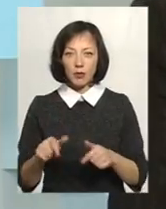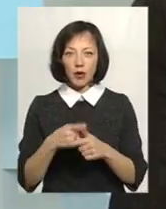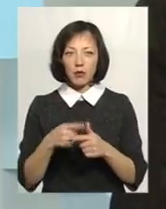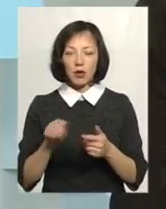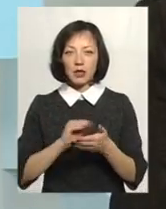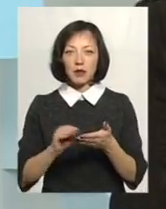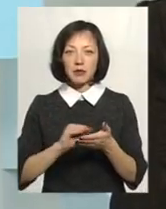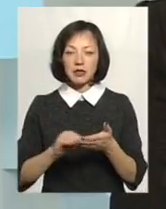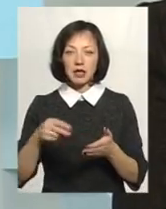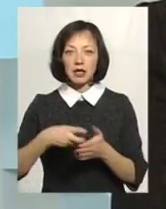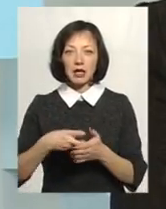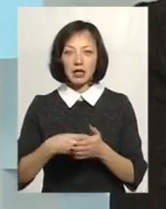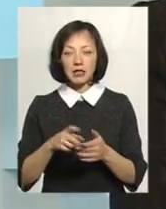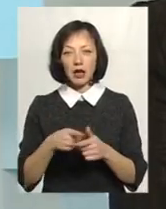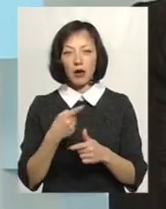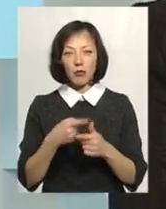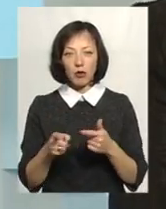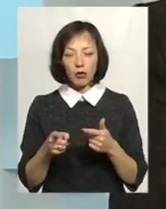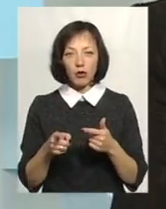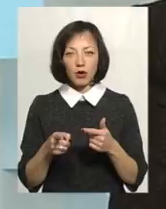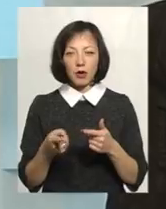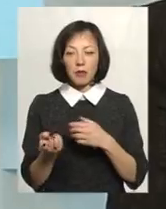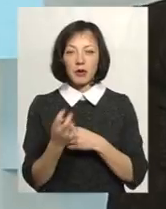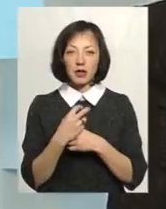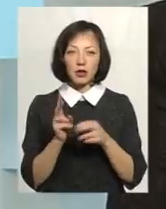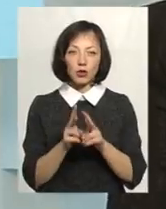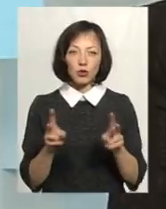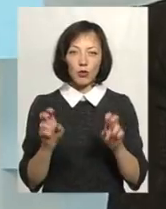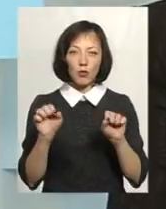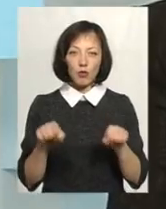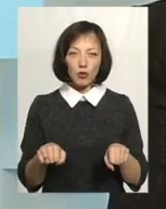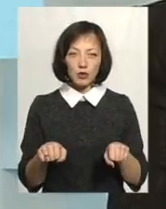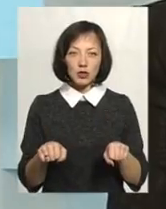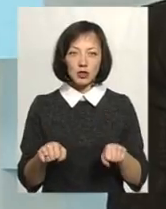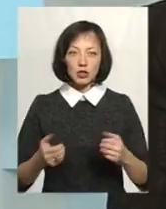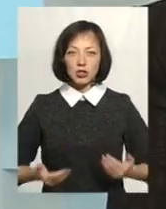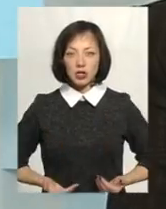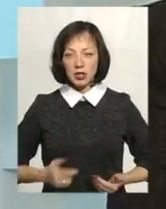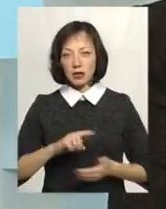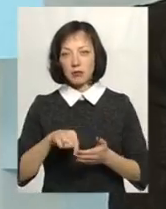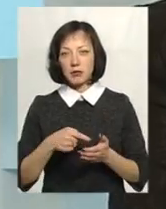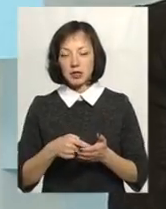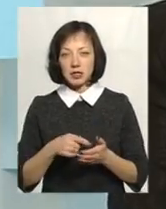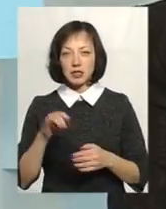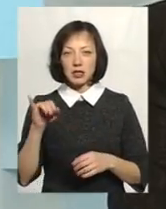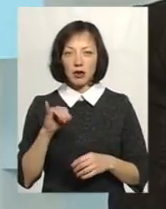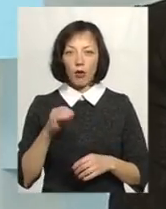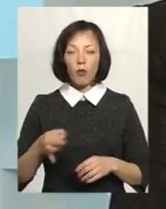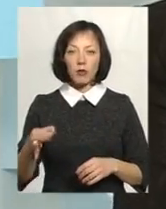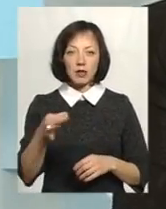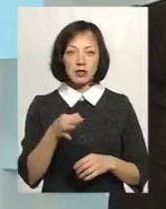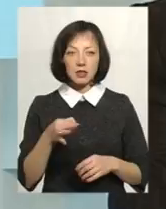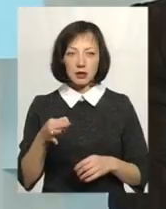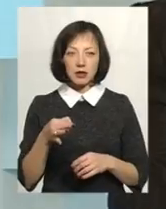написати лист, або ж прийти, хто має змову, це жителі міста і нашої Хмельницької